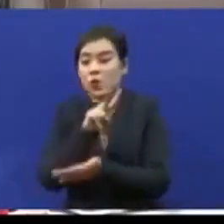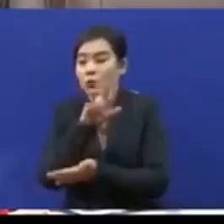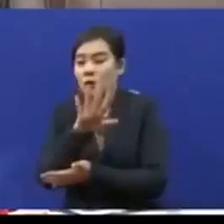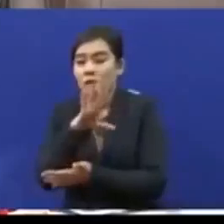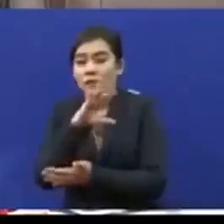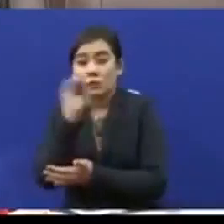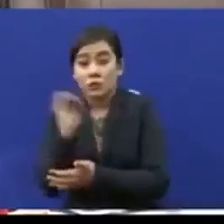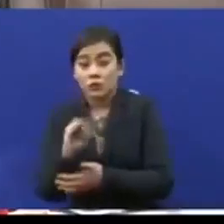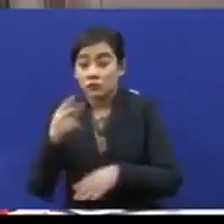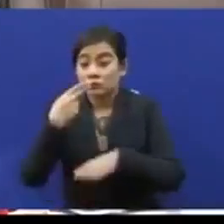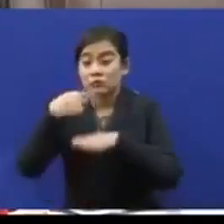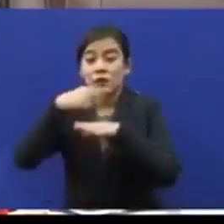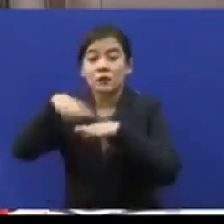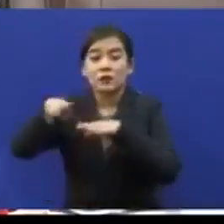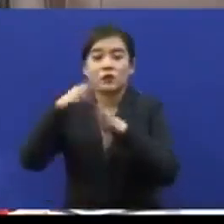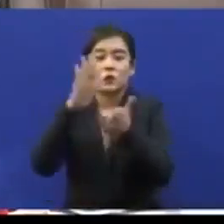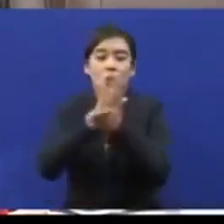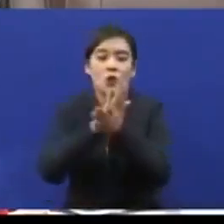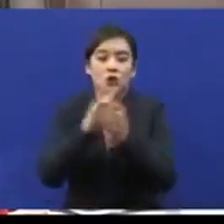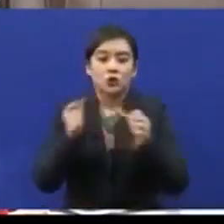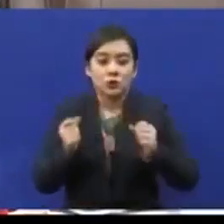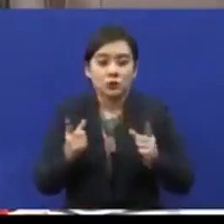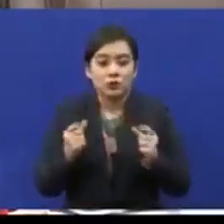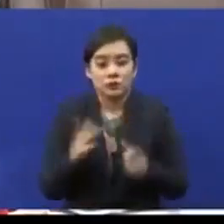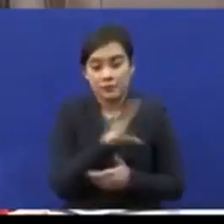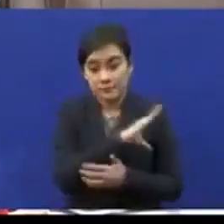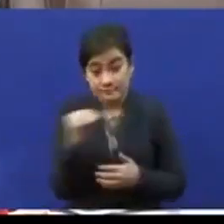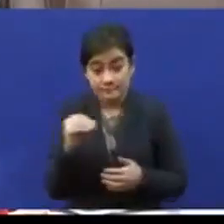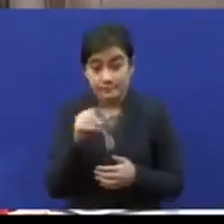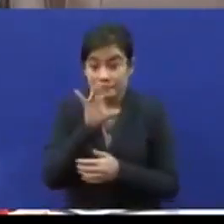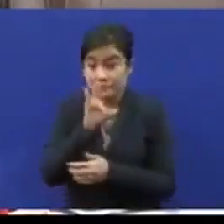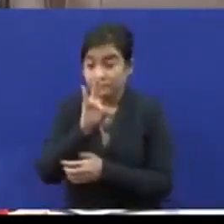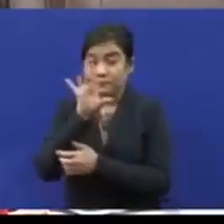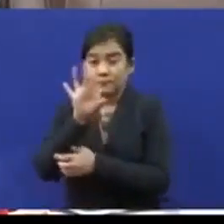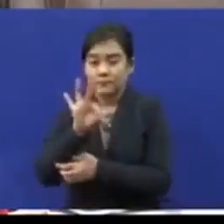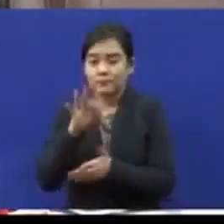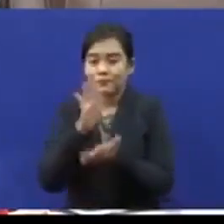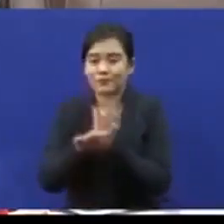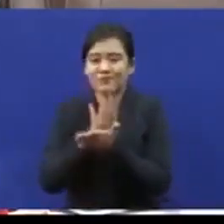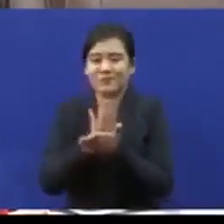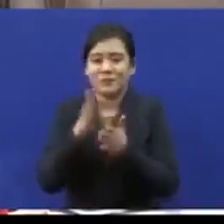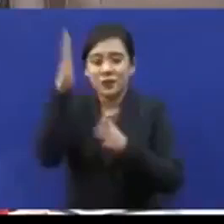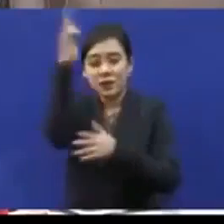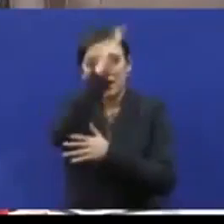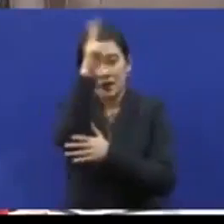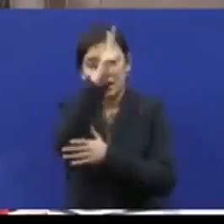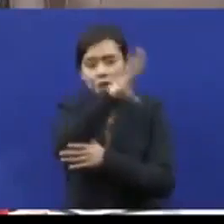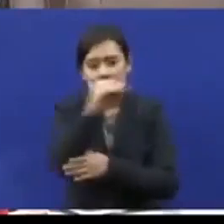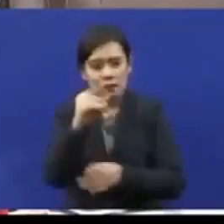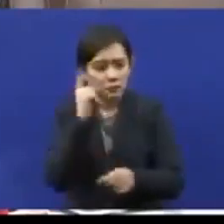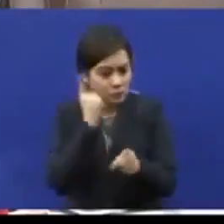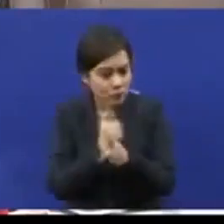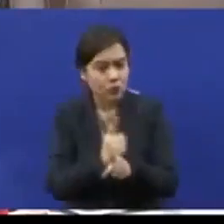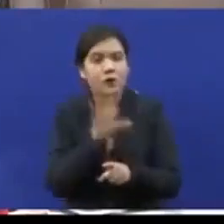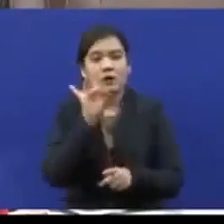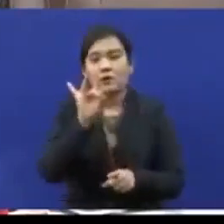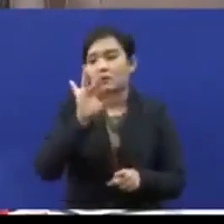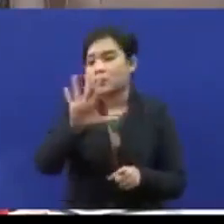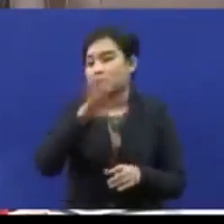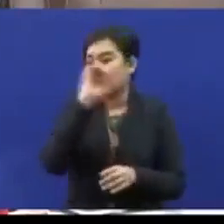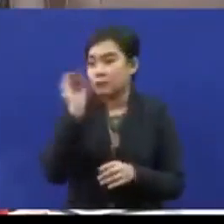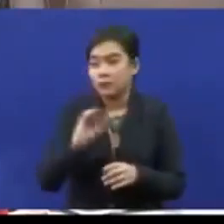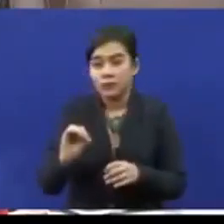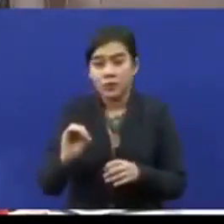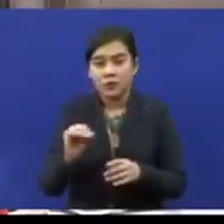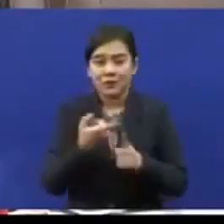sekolah swasta dan 75% sekolah kerajaan. Walaupun 85%